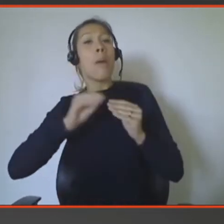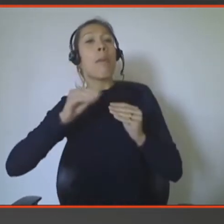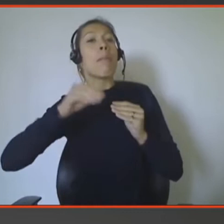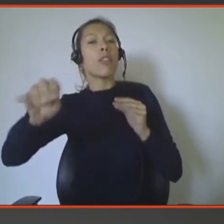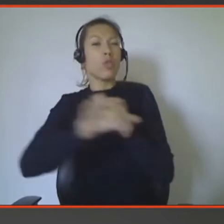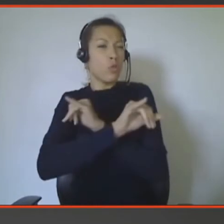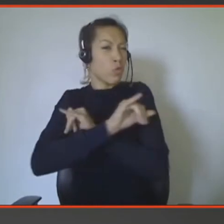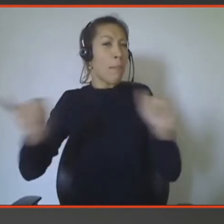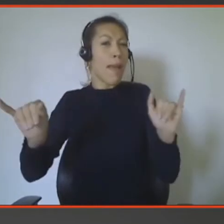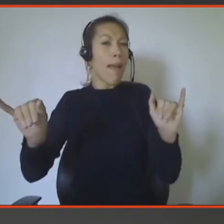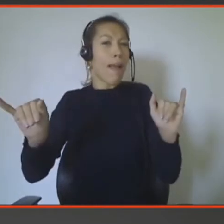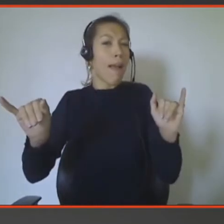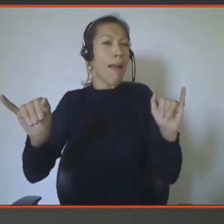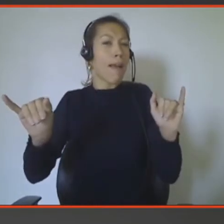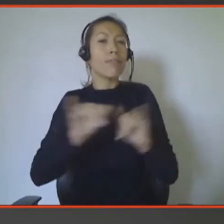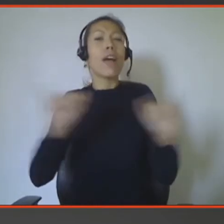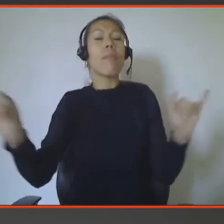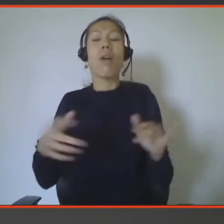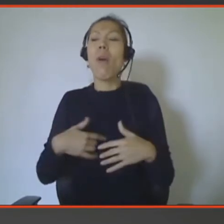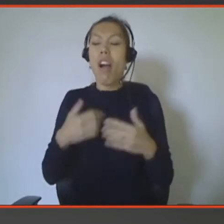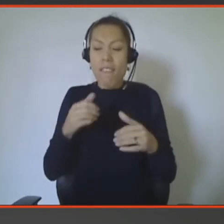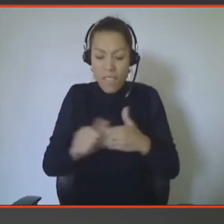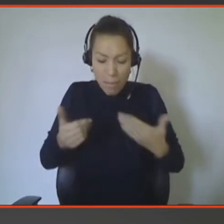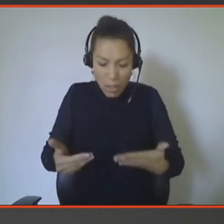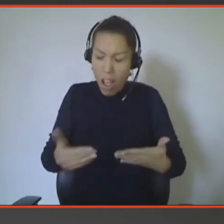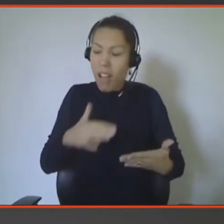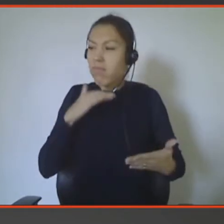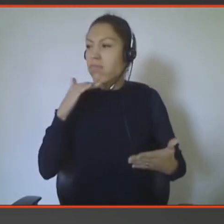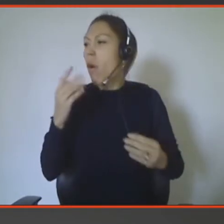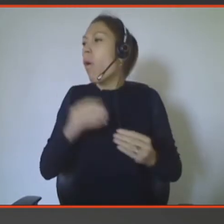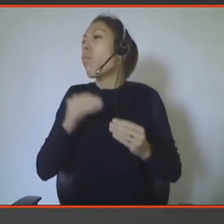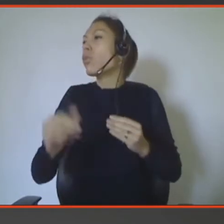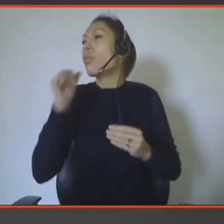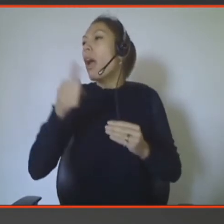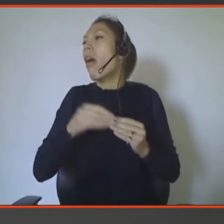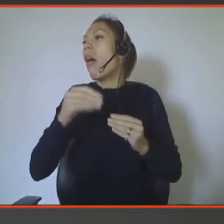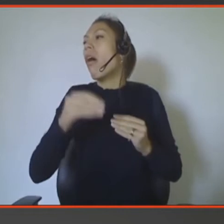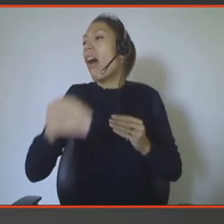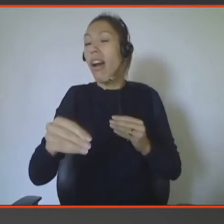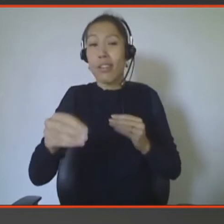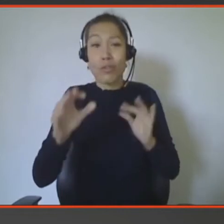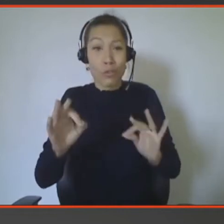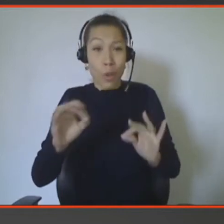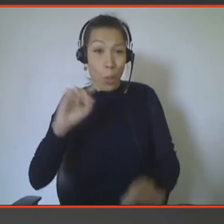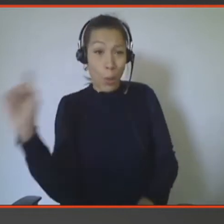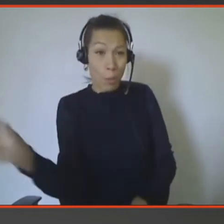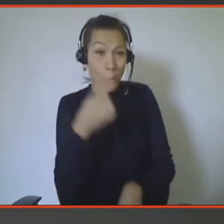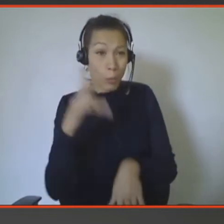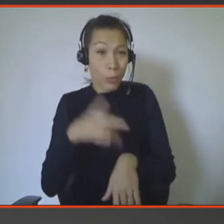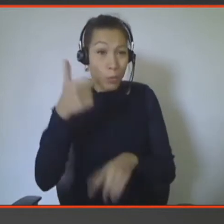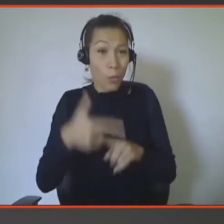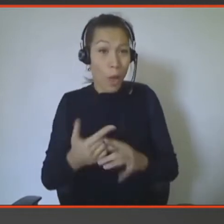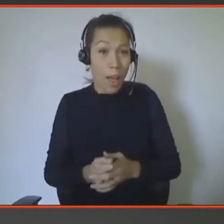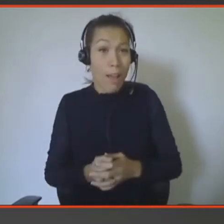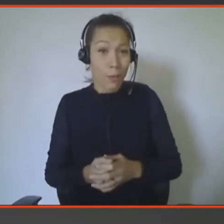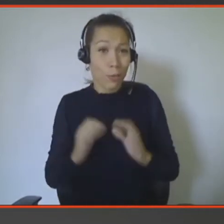Jeter la première pierre, je pense que c un problème qu'on a tous et c'est très difficile de le résoudre. Alors,